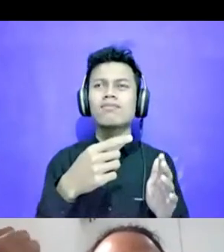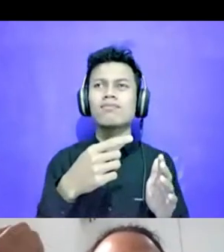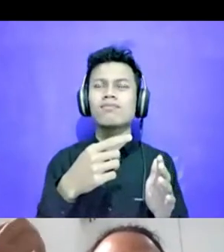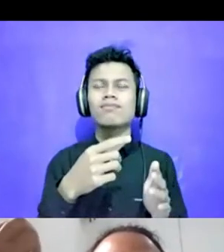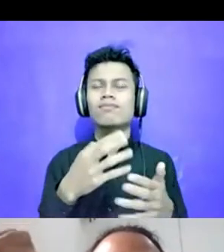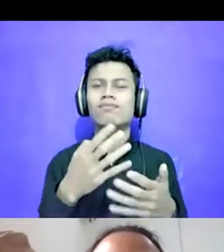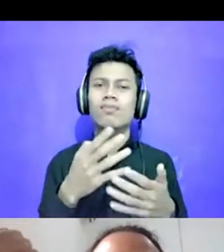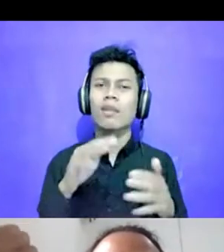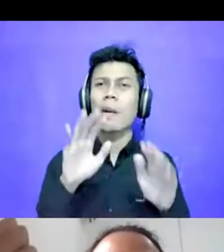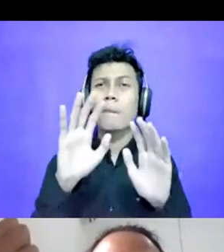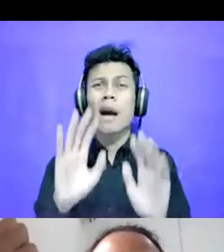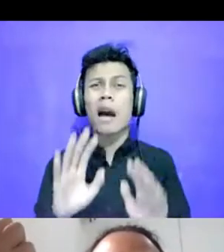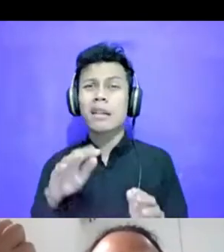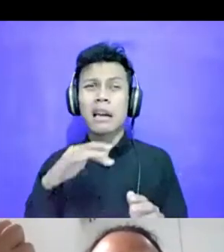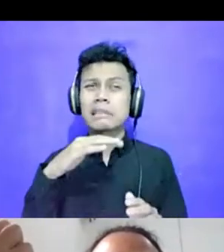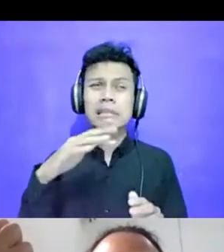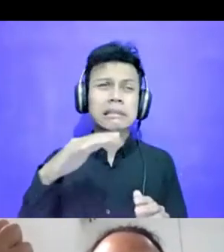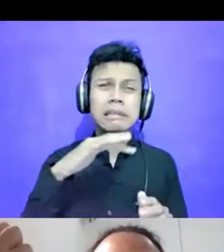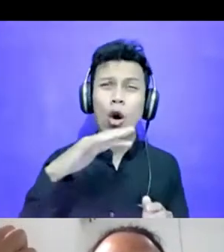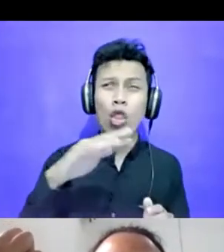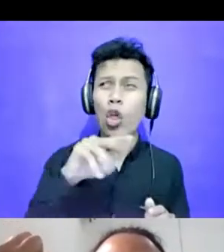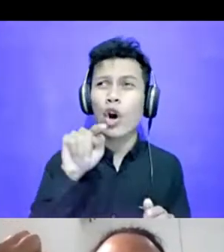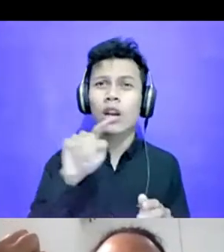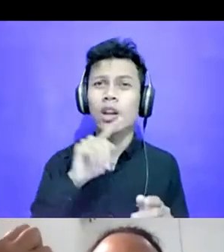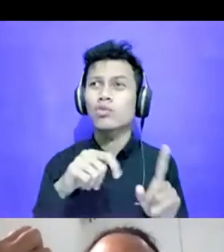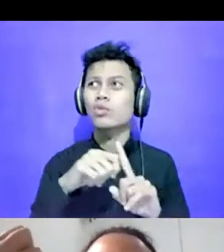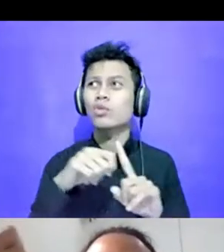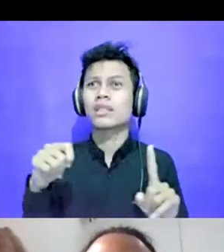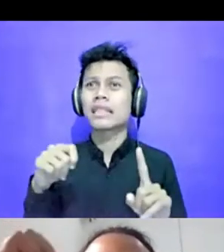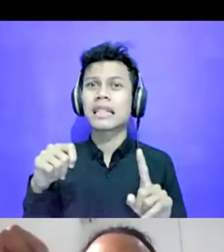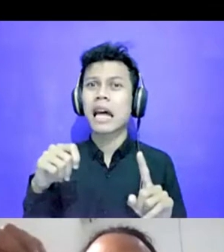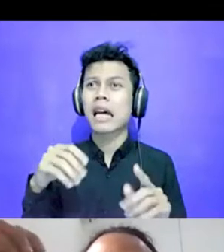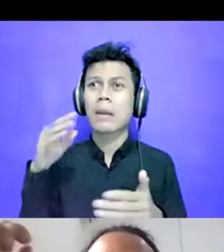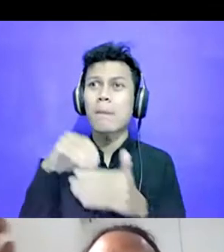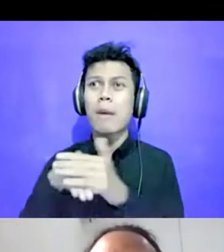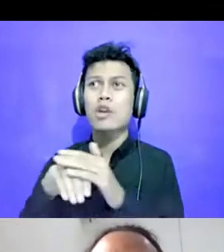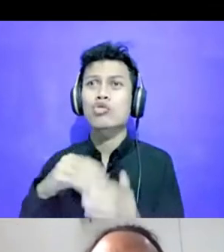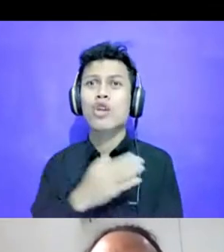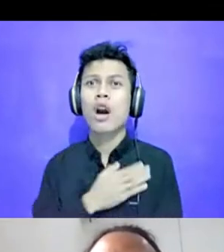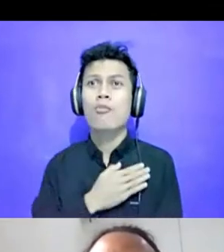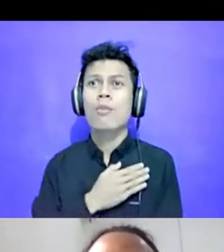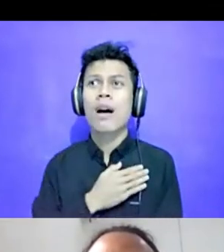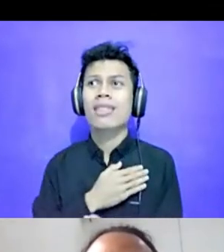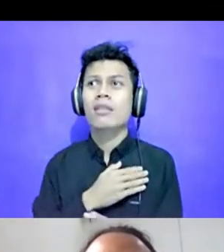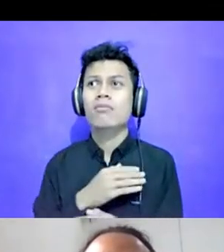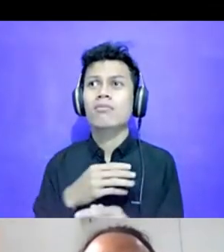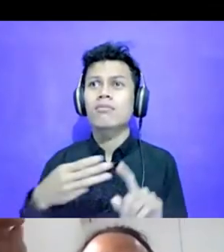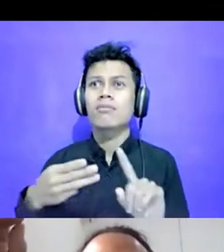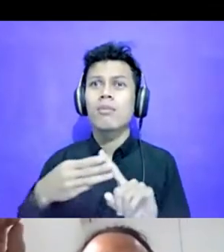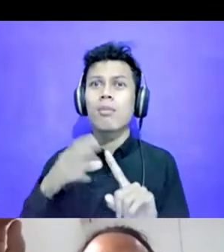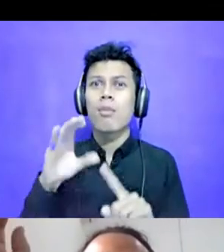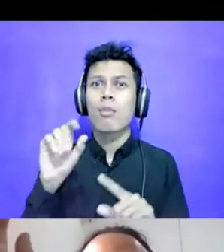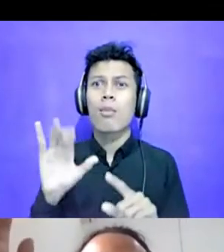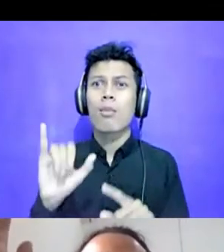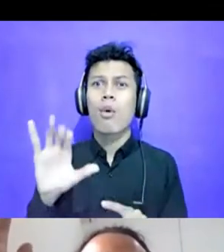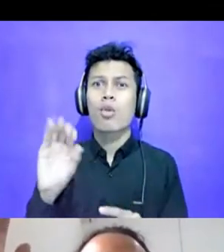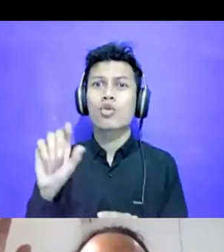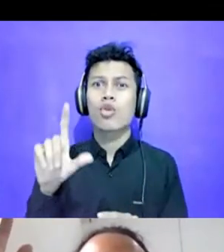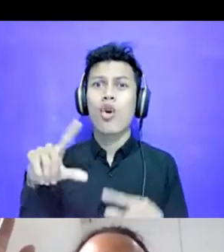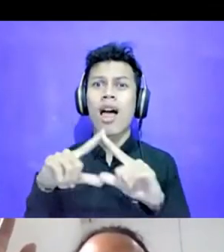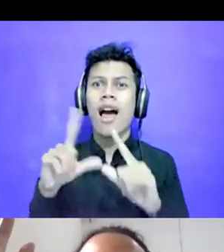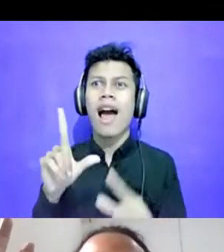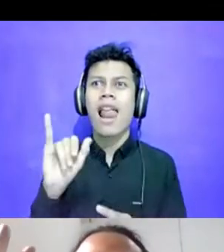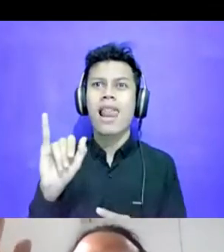Banyak Tercermar Itu Ternyata Sejak Masuk Di Kabupaten Boyolali Bahkan Itu Hanya Cuma